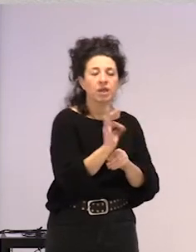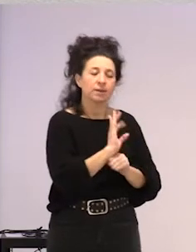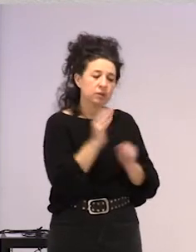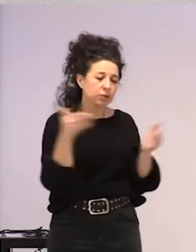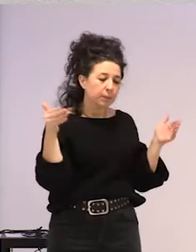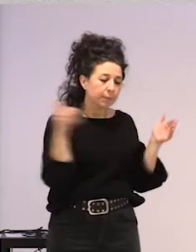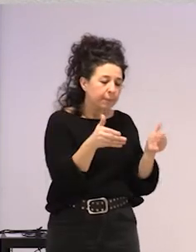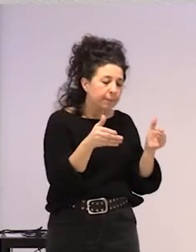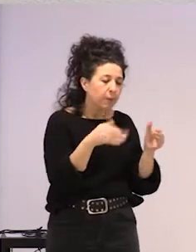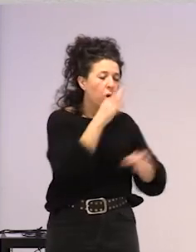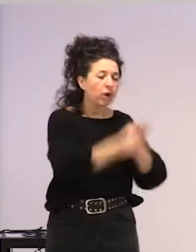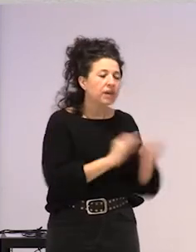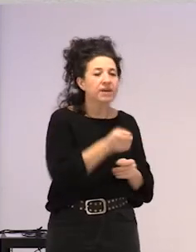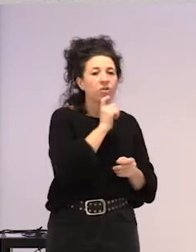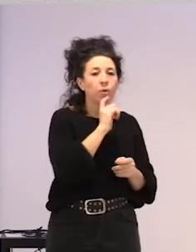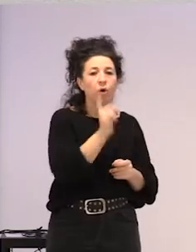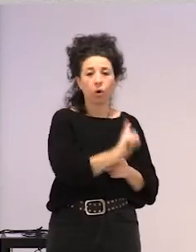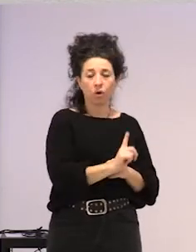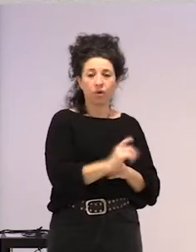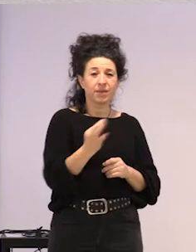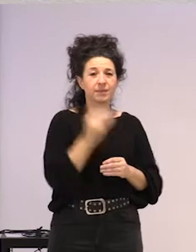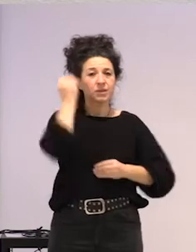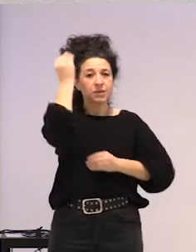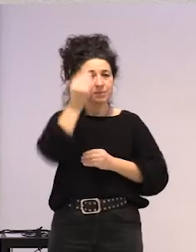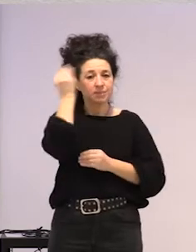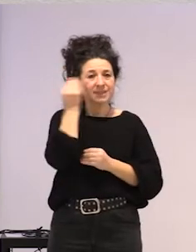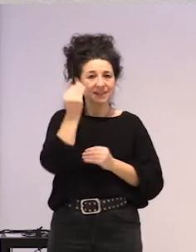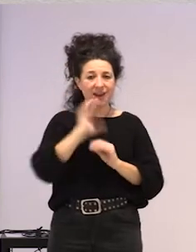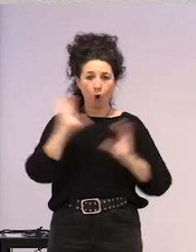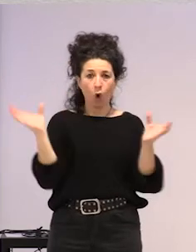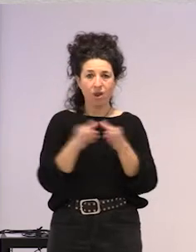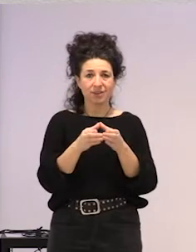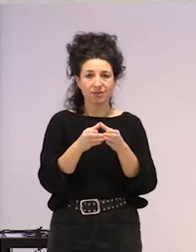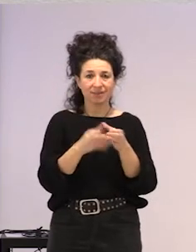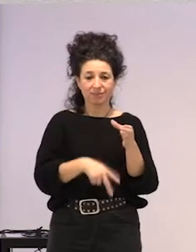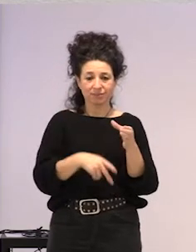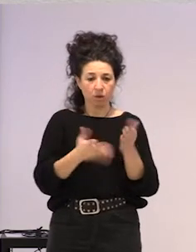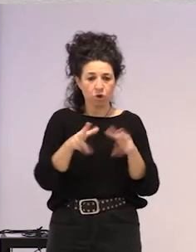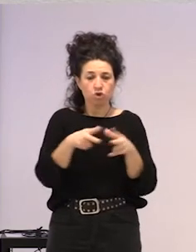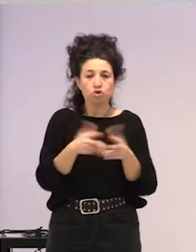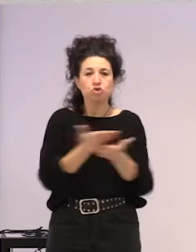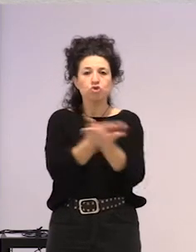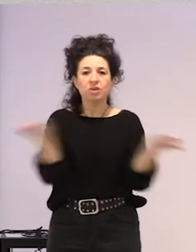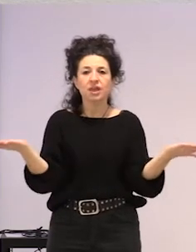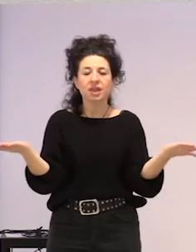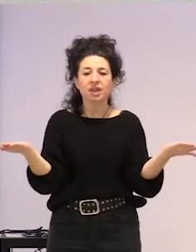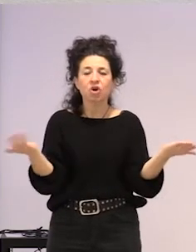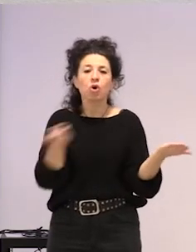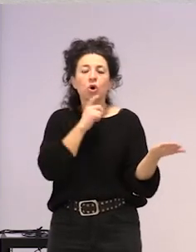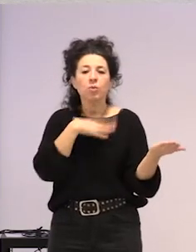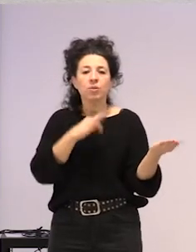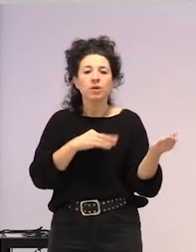olantolatu zaintza oiek, baizik eta pentsatu behar dugu, kolektiboki eta jendarte moduan, ez? Nola egingo dugun guztion